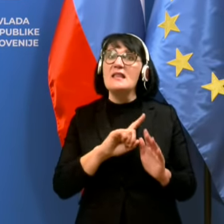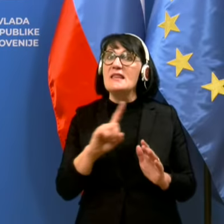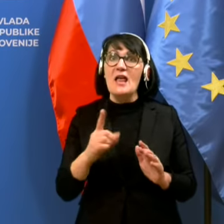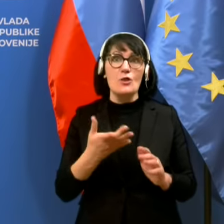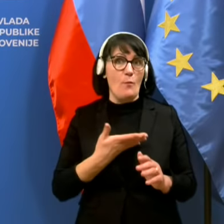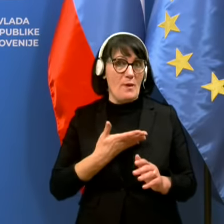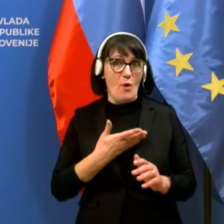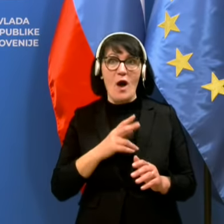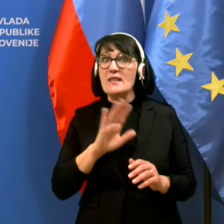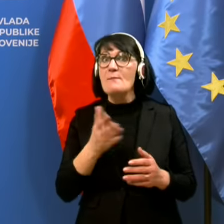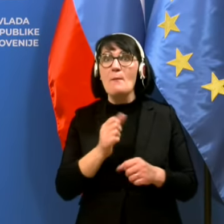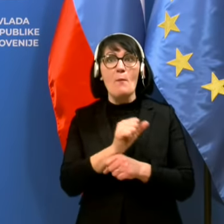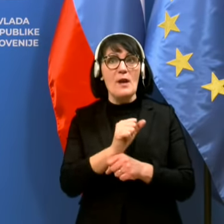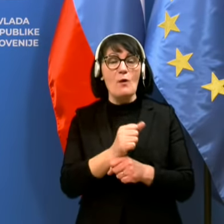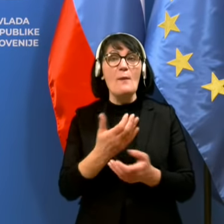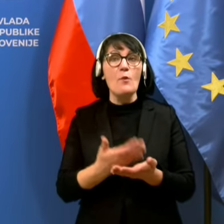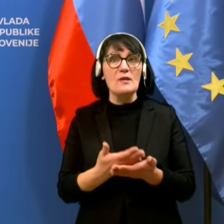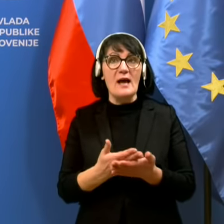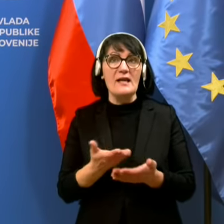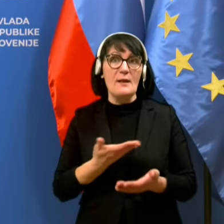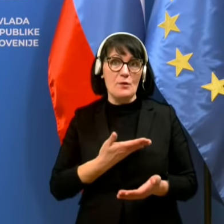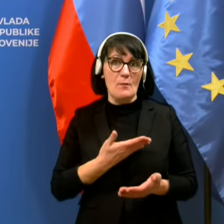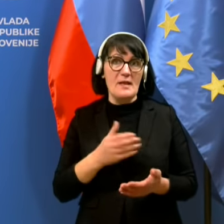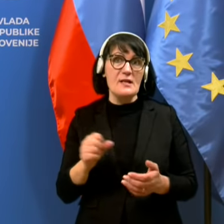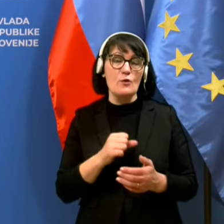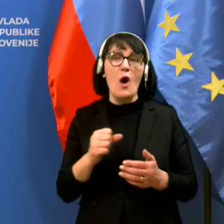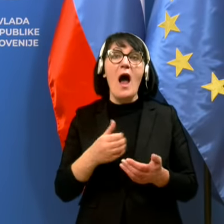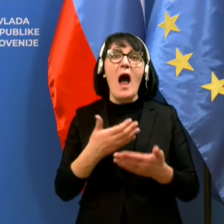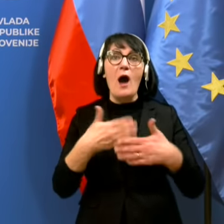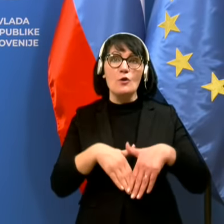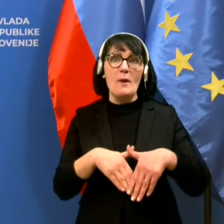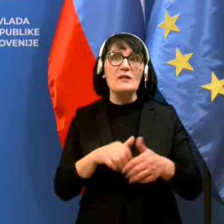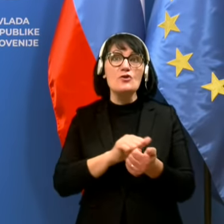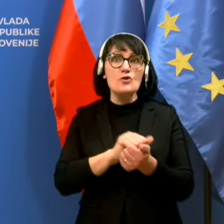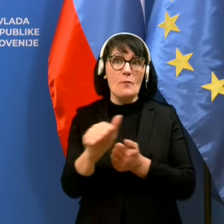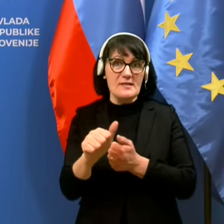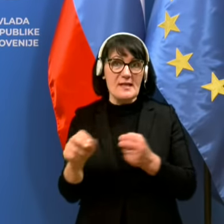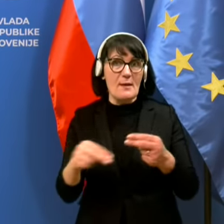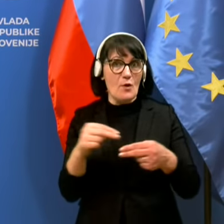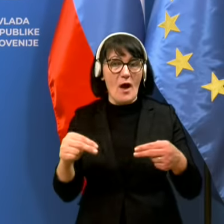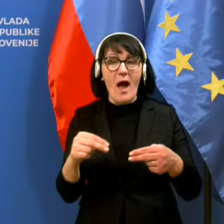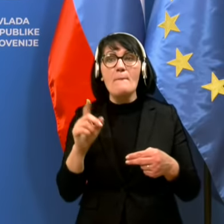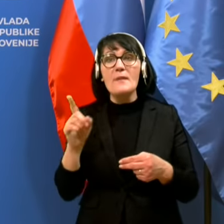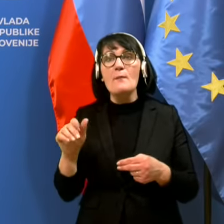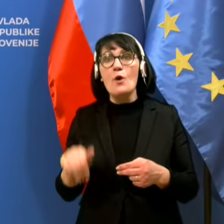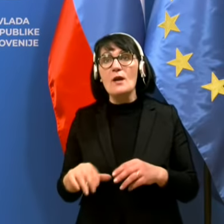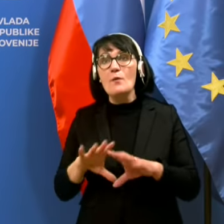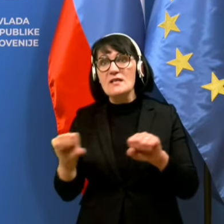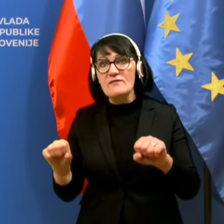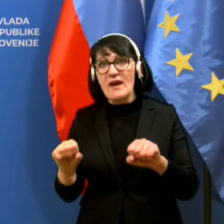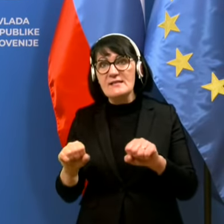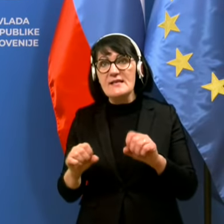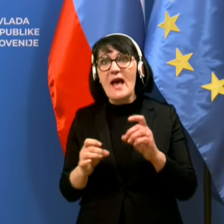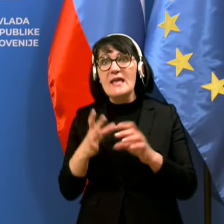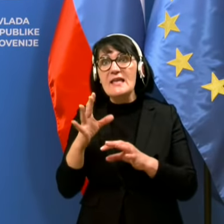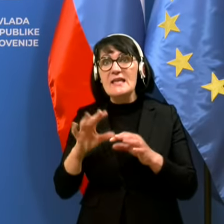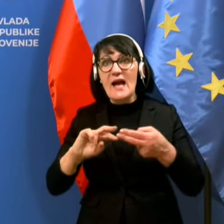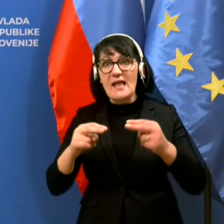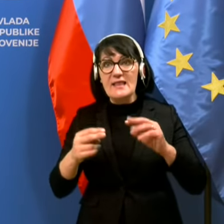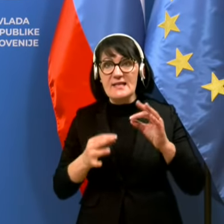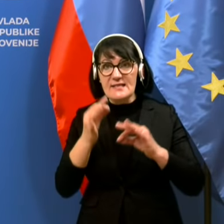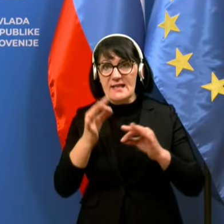da bi to dobili. Tako da neko avtomatično brisanje z naše strani ni mogoče. mi se moramo nasloniti na izvajalceh hitrih antigenskih testov, da nam